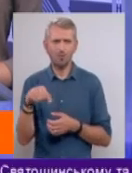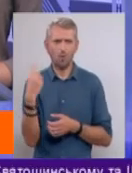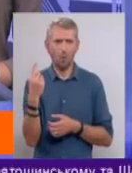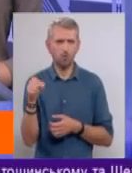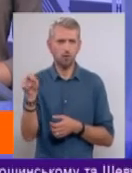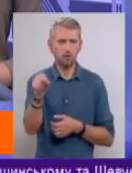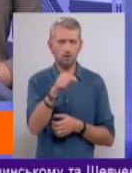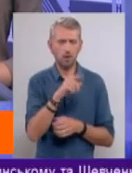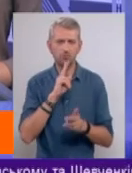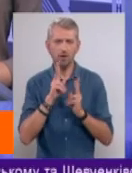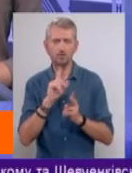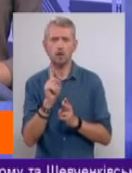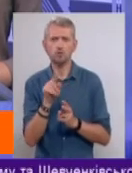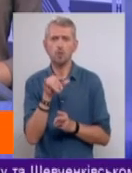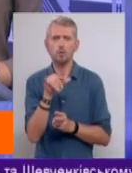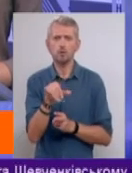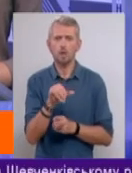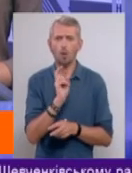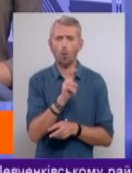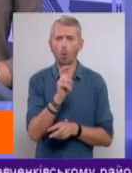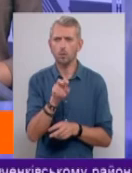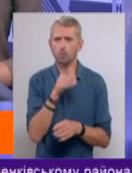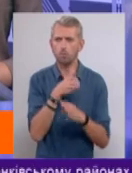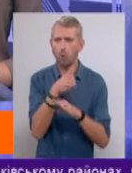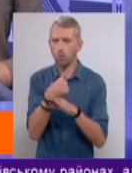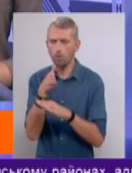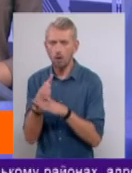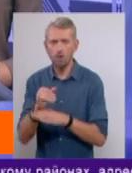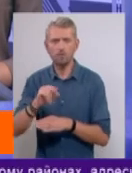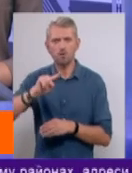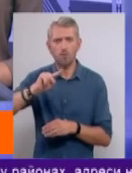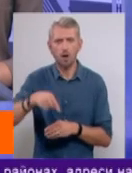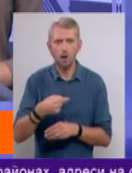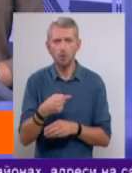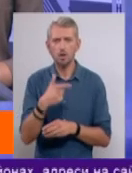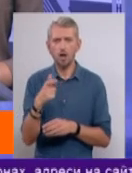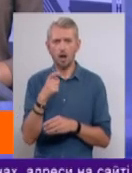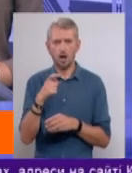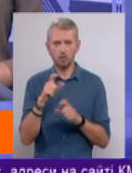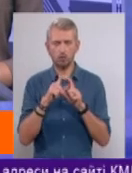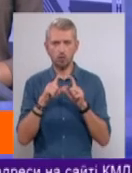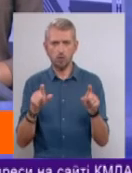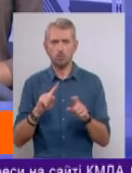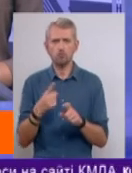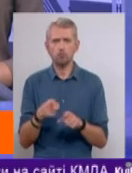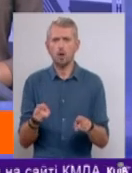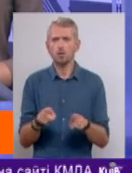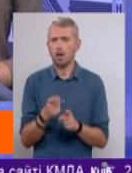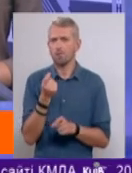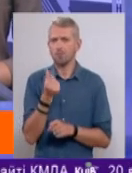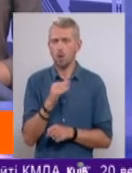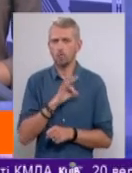скаржаться, що в них ходять по домам і вимагають газовики, чому вони так мало